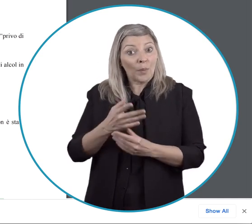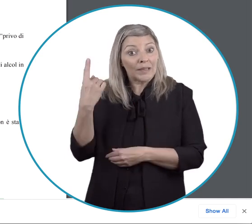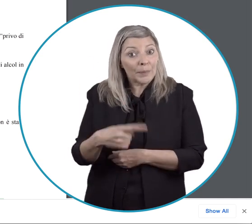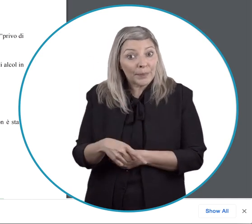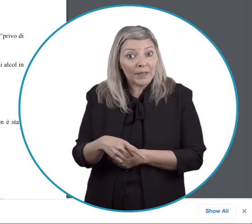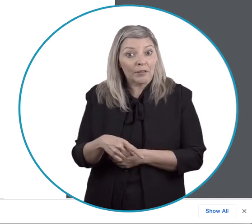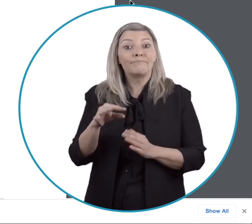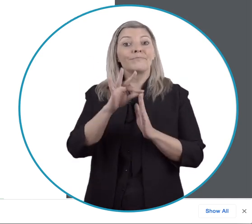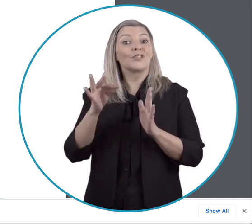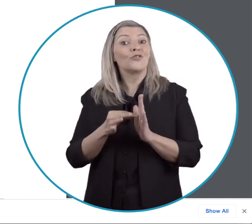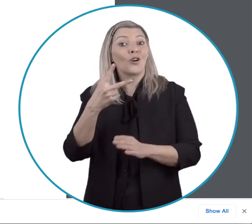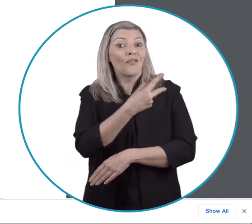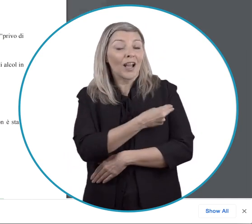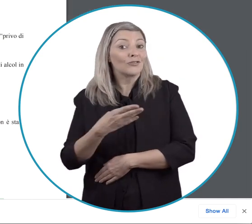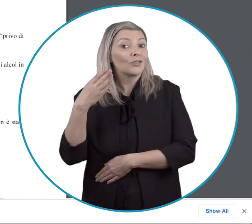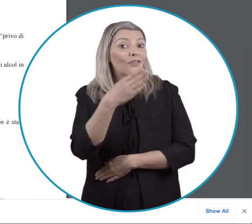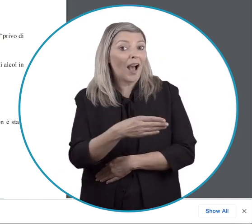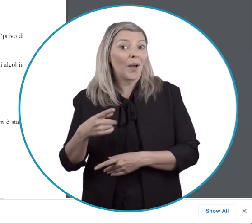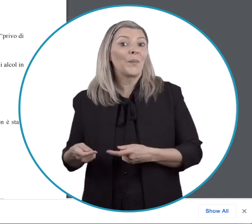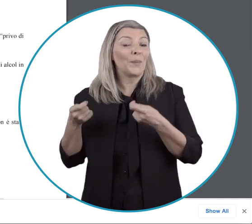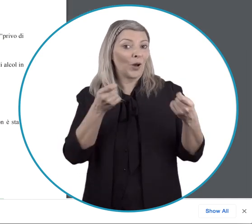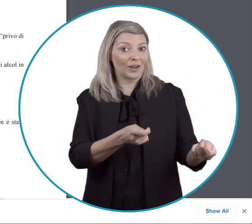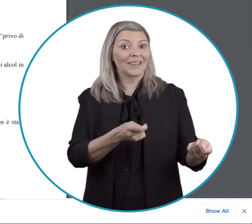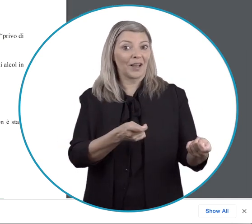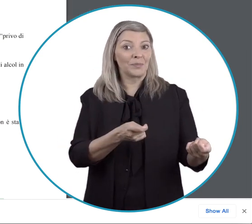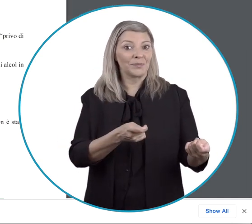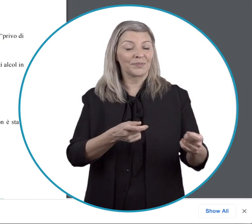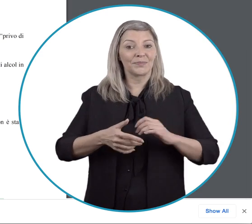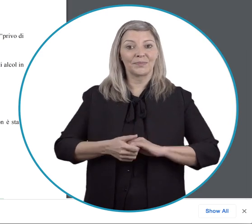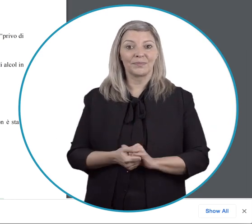e portala con te Insieme agli altri documenti